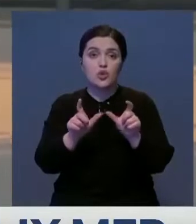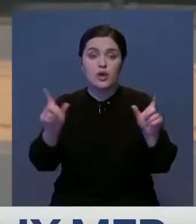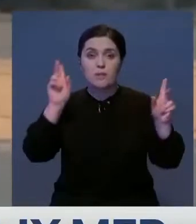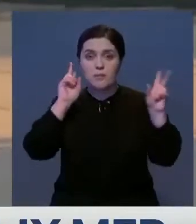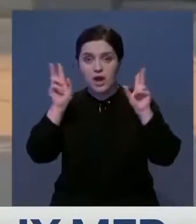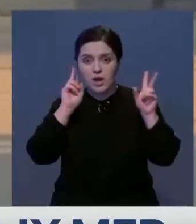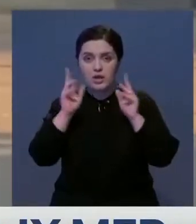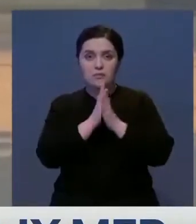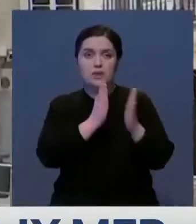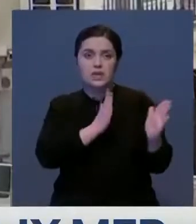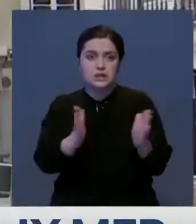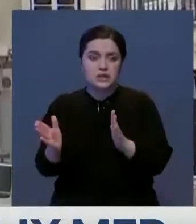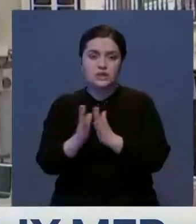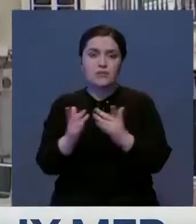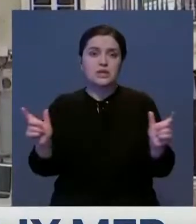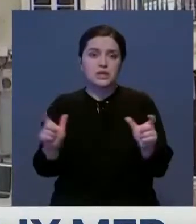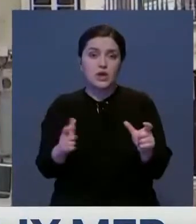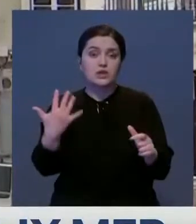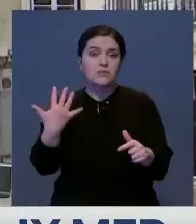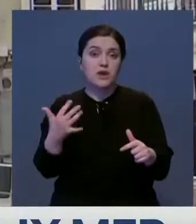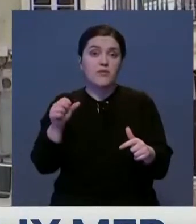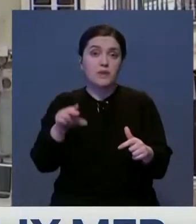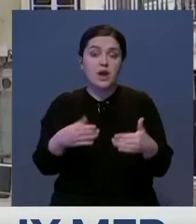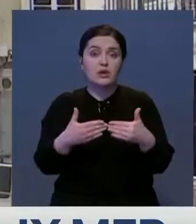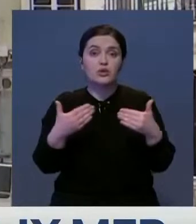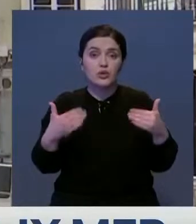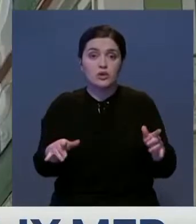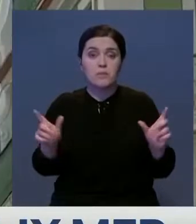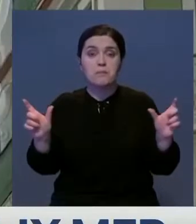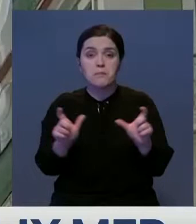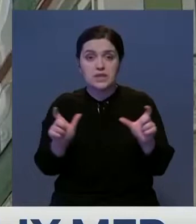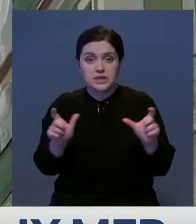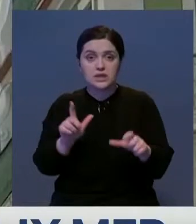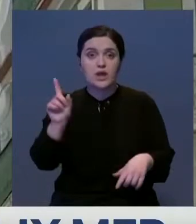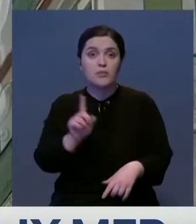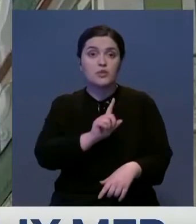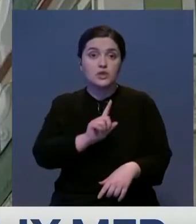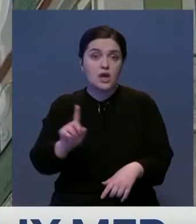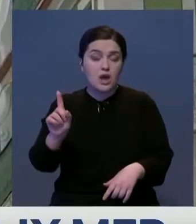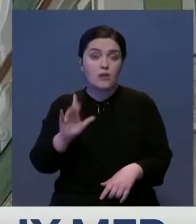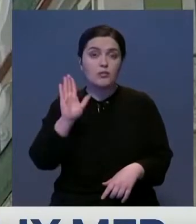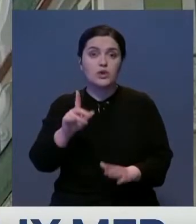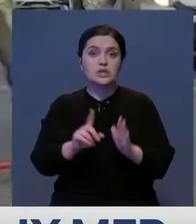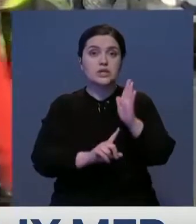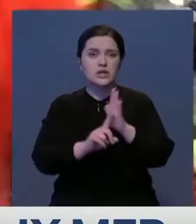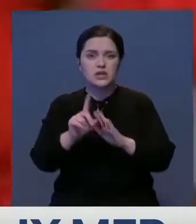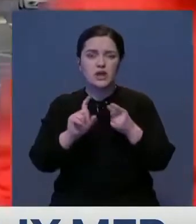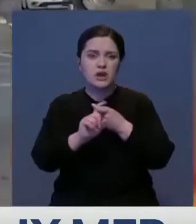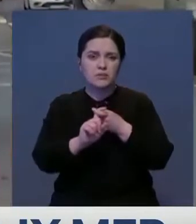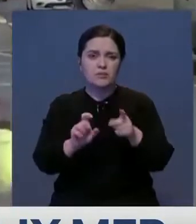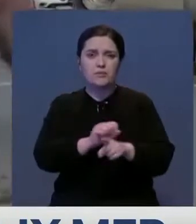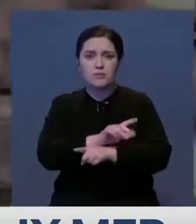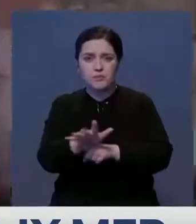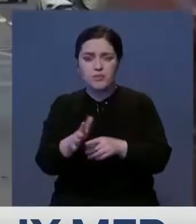Также парикмахерские, библиотеки и книжные магазины. А уже с 5 апреля откроют небольшие магазины и музеи. Напомню, с начала